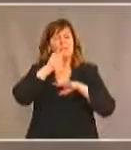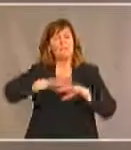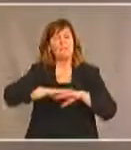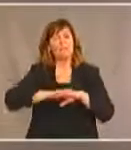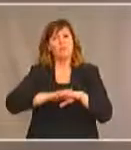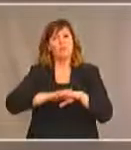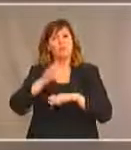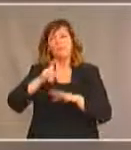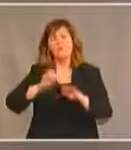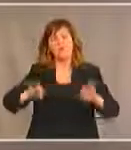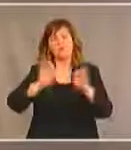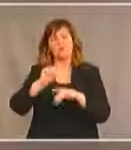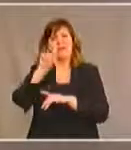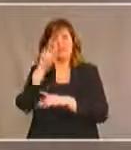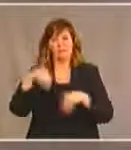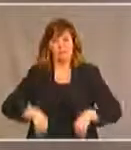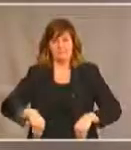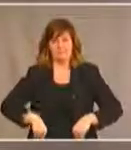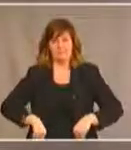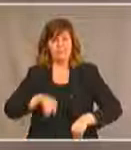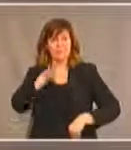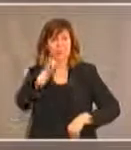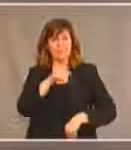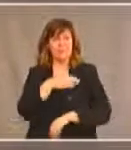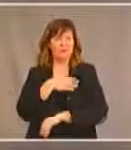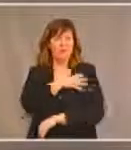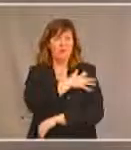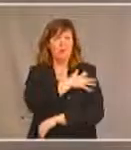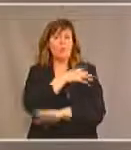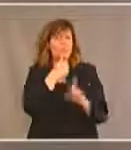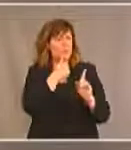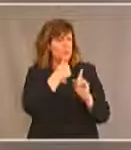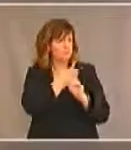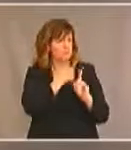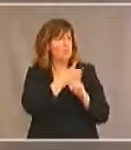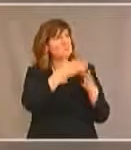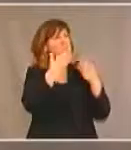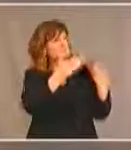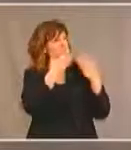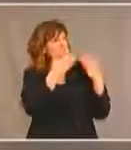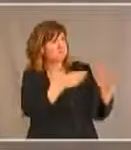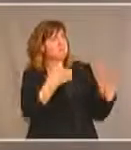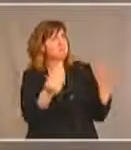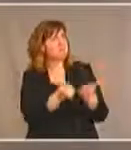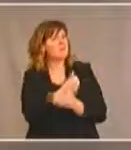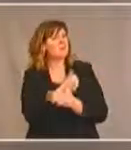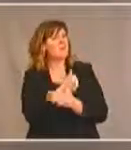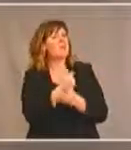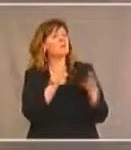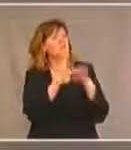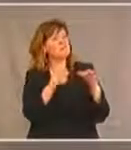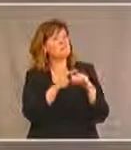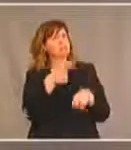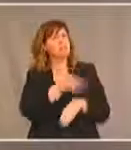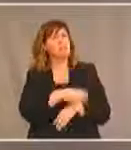Trudeau mérite des remerciements pour ce qu'il fait à cet égard, mais il faut poursuivre le